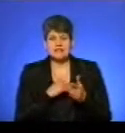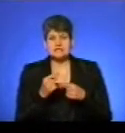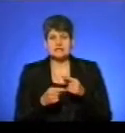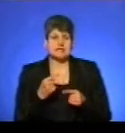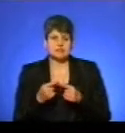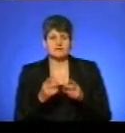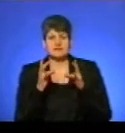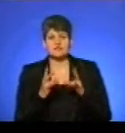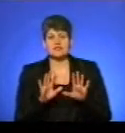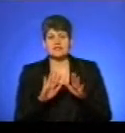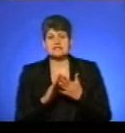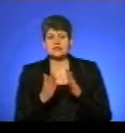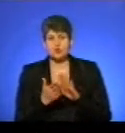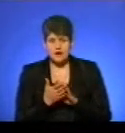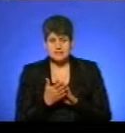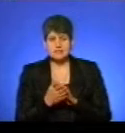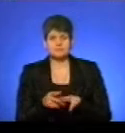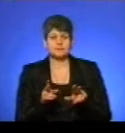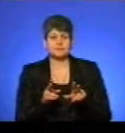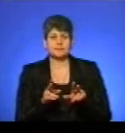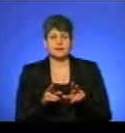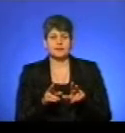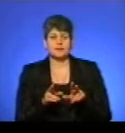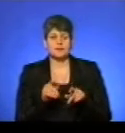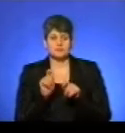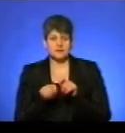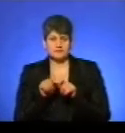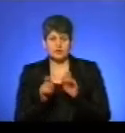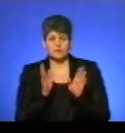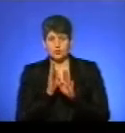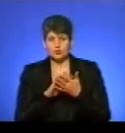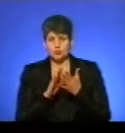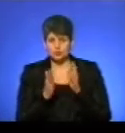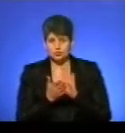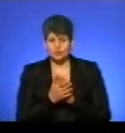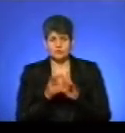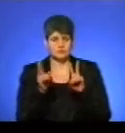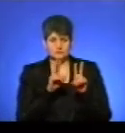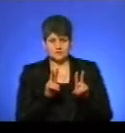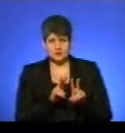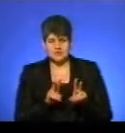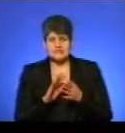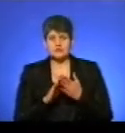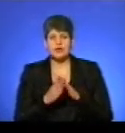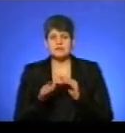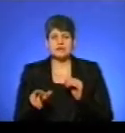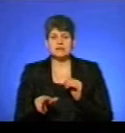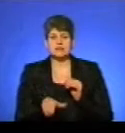ситуації, моніторить безпосередньо погодньому, моніторить ситуацію на автошляхах області.